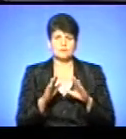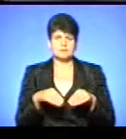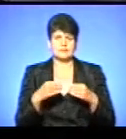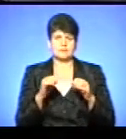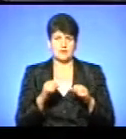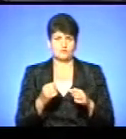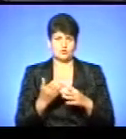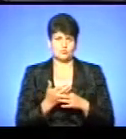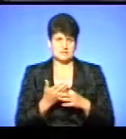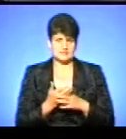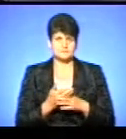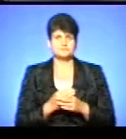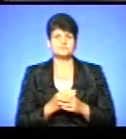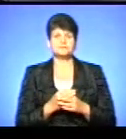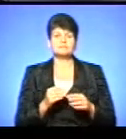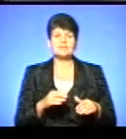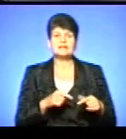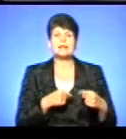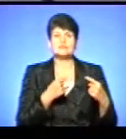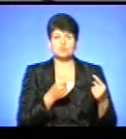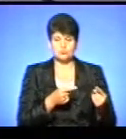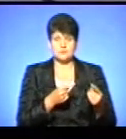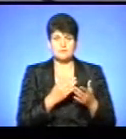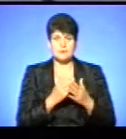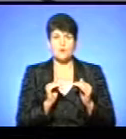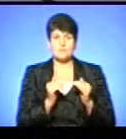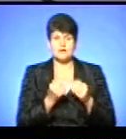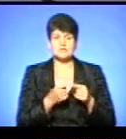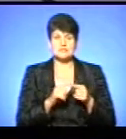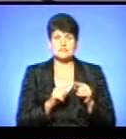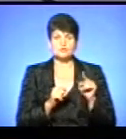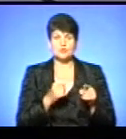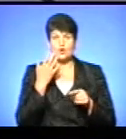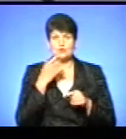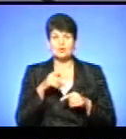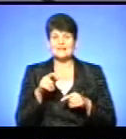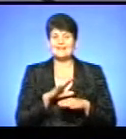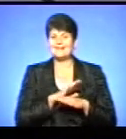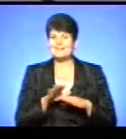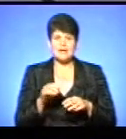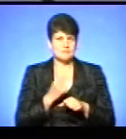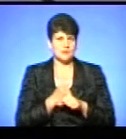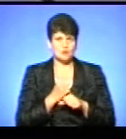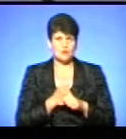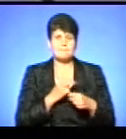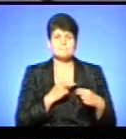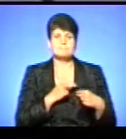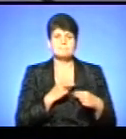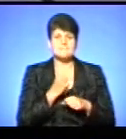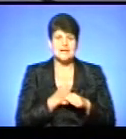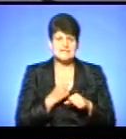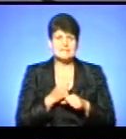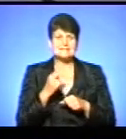субсидій. Наступне, що ми маємо обмеження, це тоді, коли людина не працює, працездатна людина, яка не працює, не